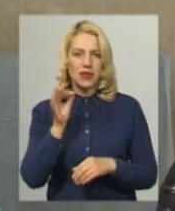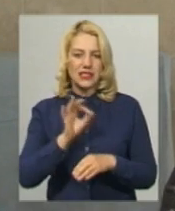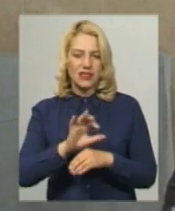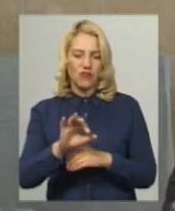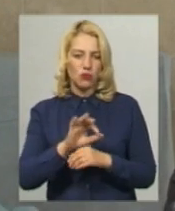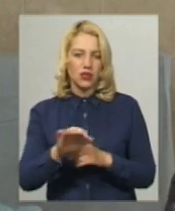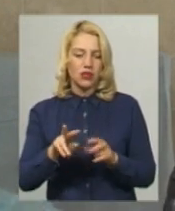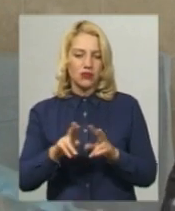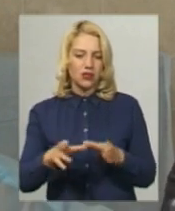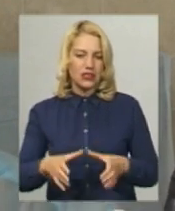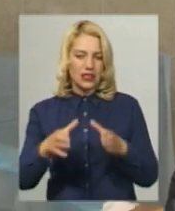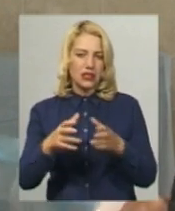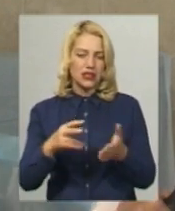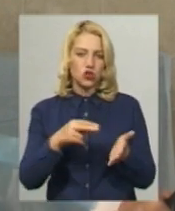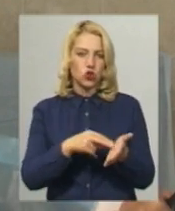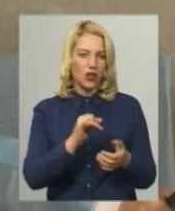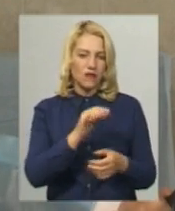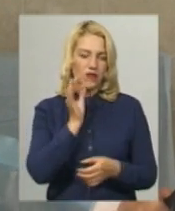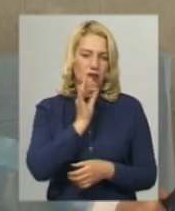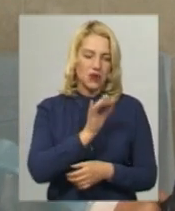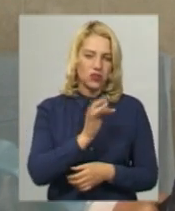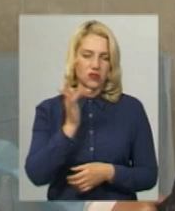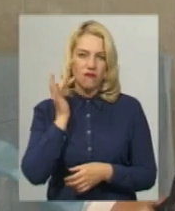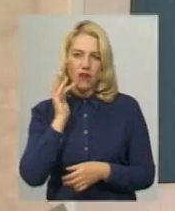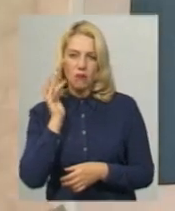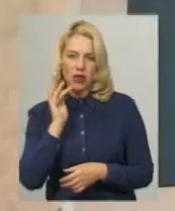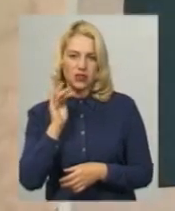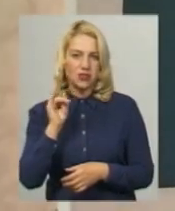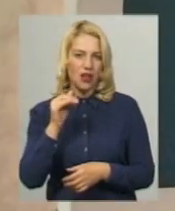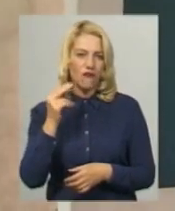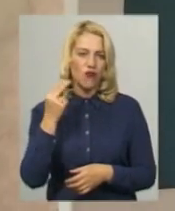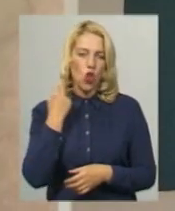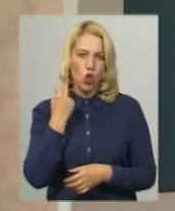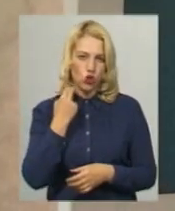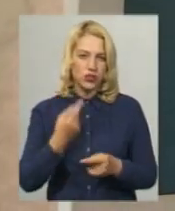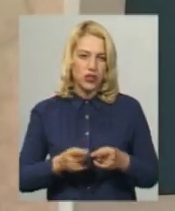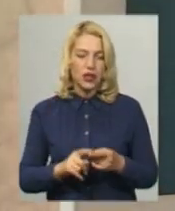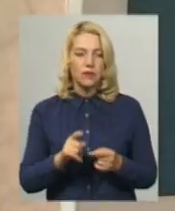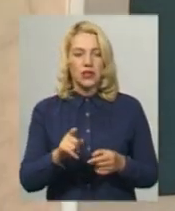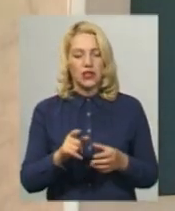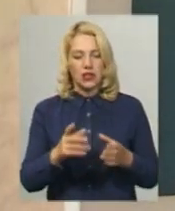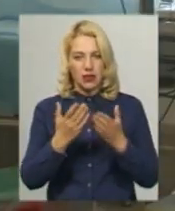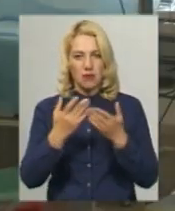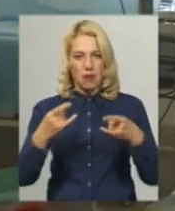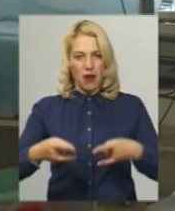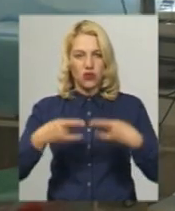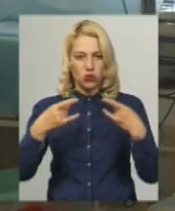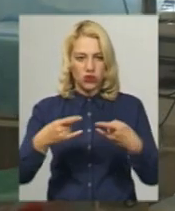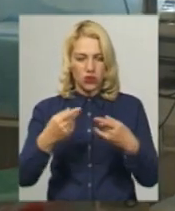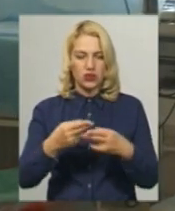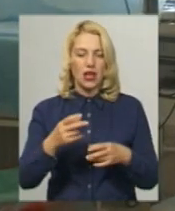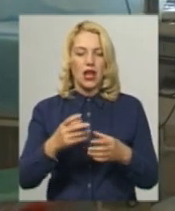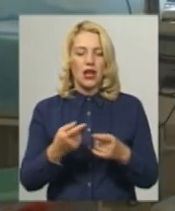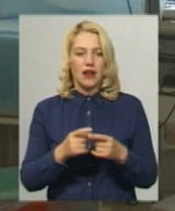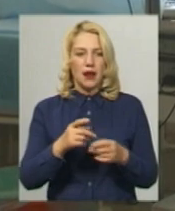такі самі стійки стоять в Німеччині, в Америці, в Лондоні. Стійка має в контакті монітор, апарат коагуляційно-лапаризаційний,